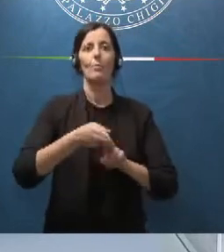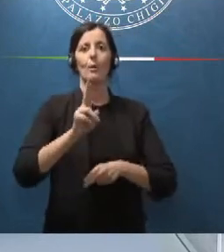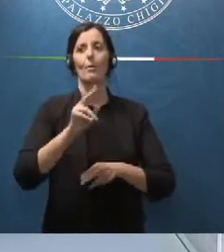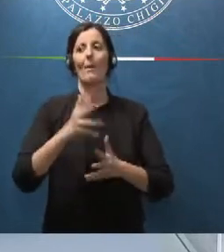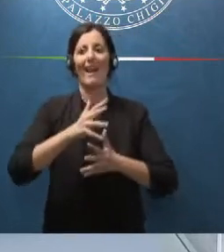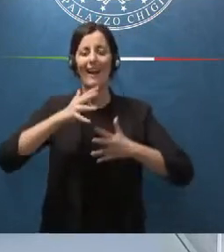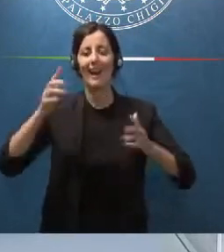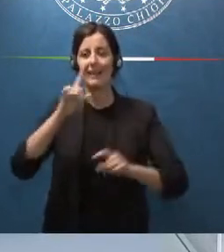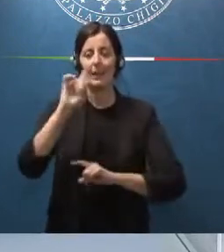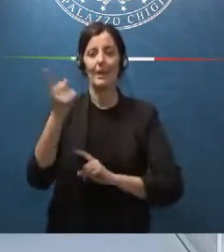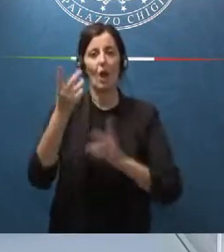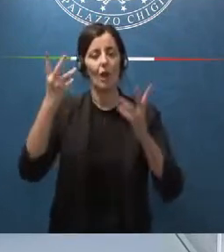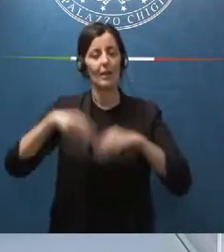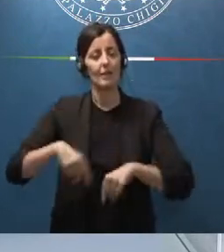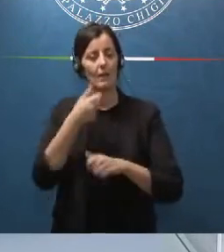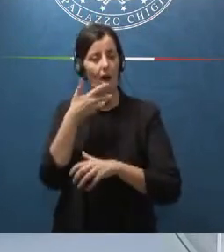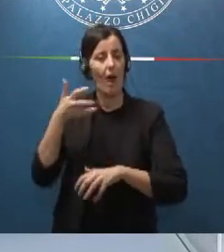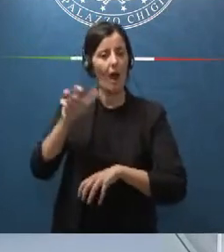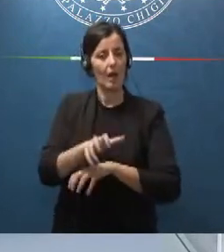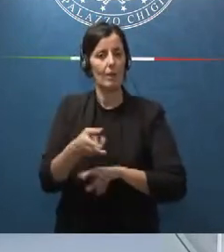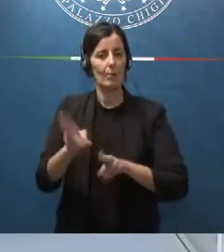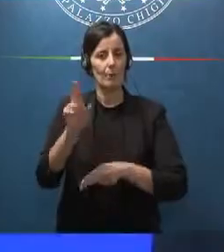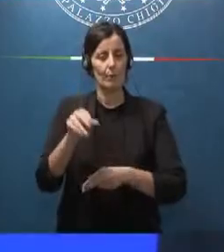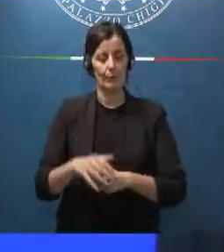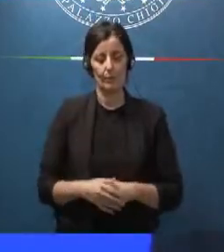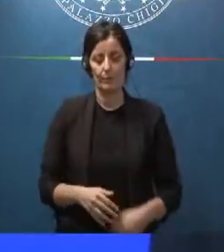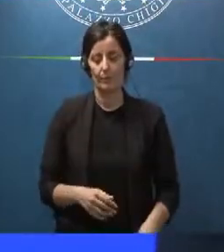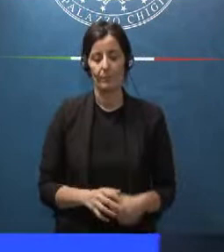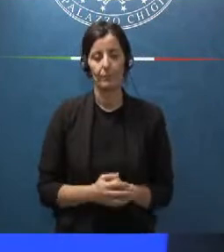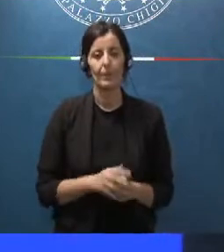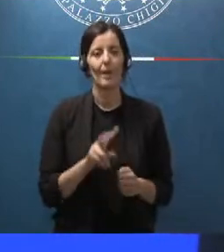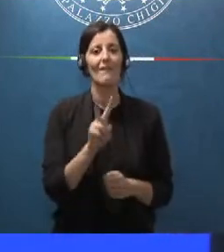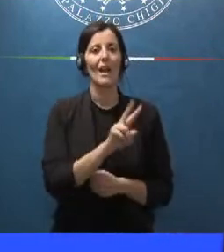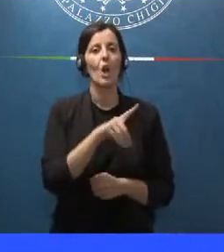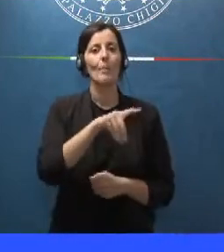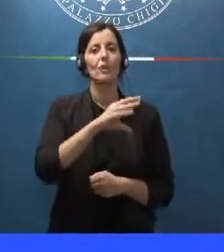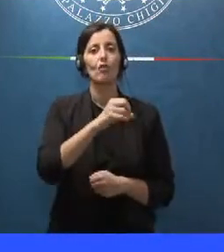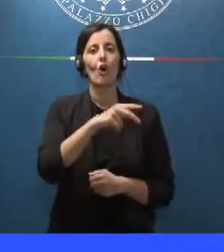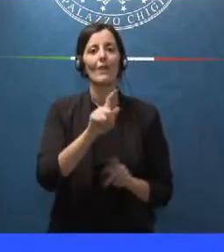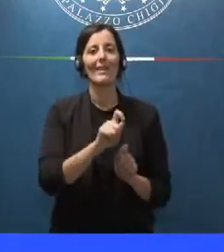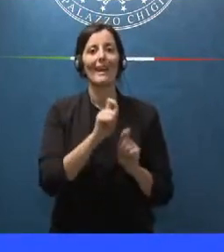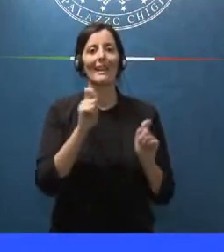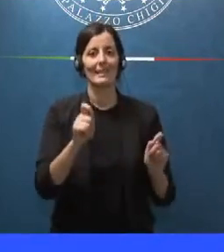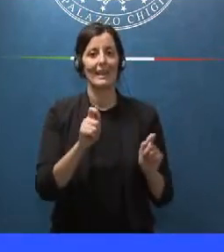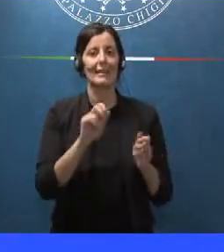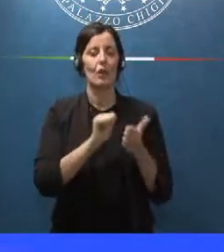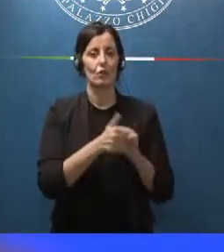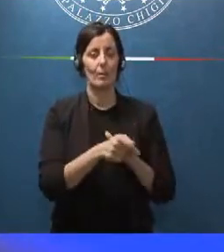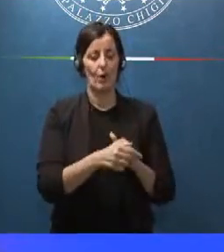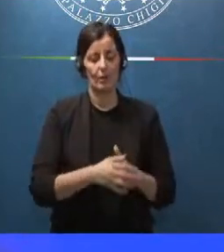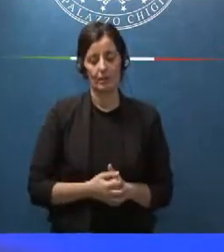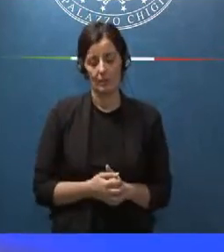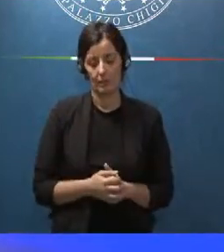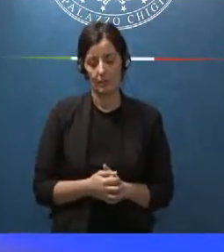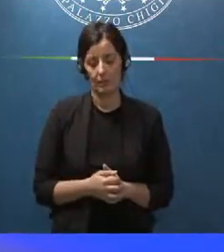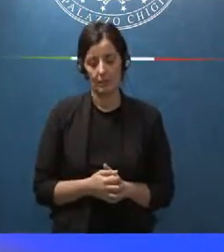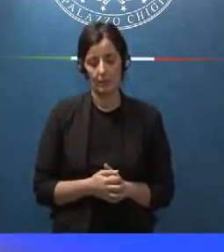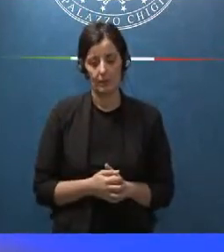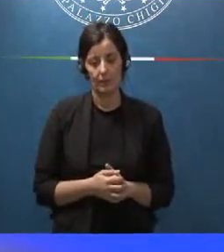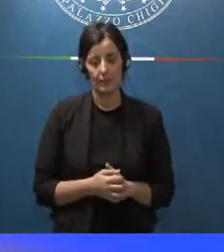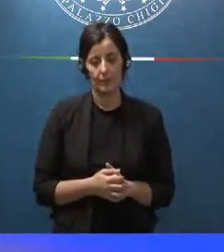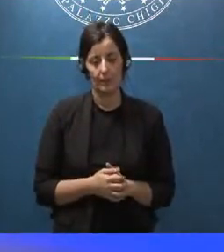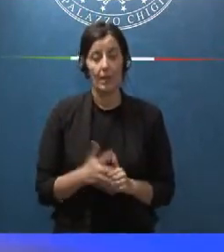grande criminalità organizzata Valerio Piccioni Gazzetta dello Sport voglio fare